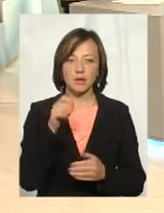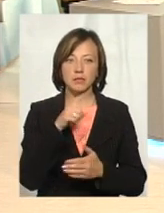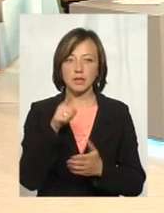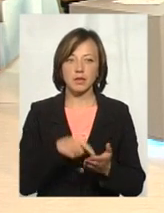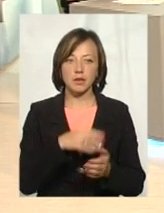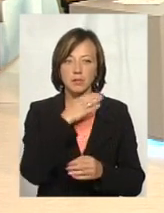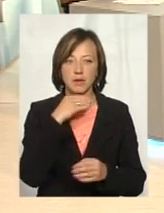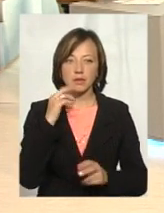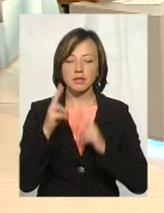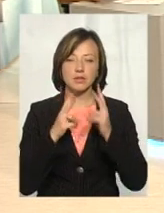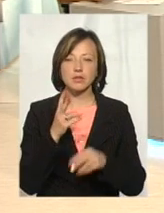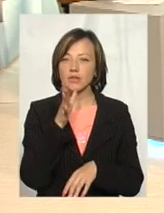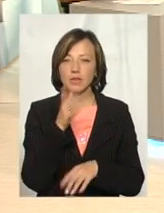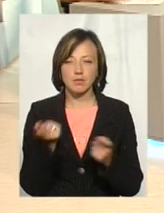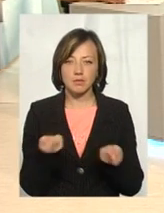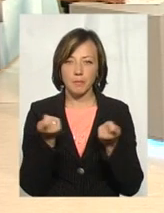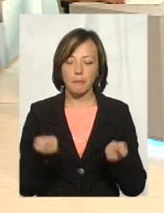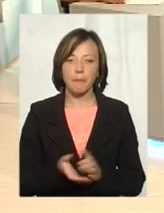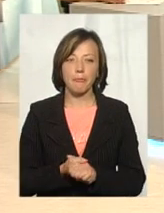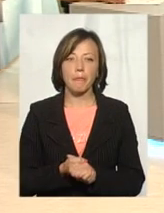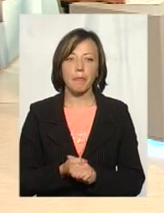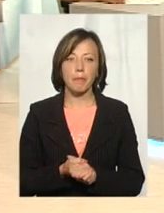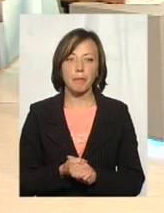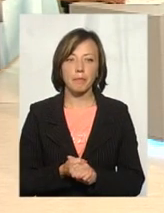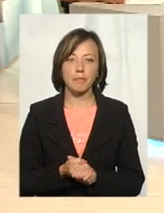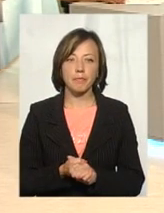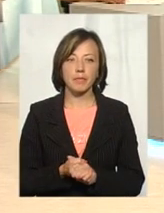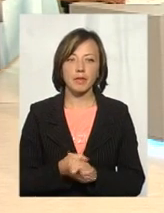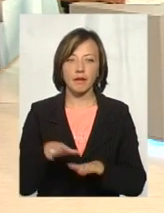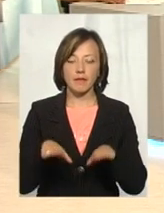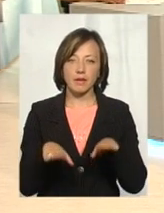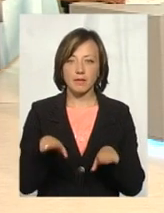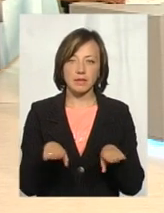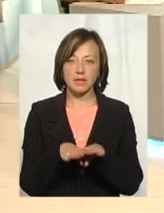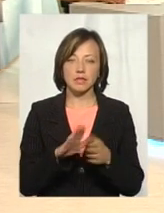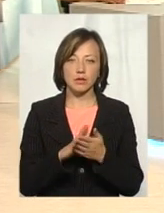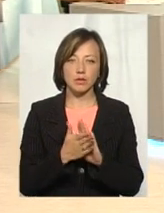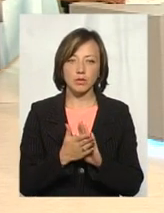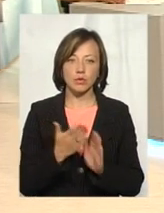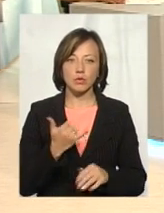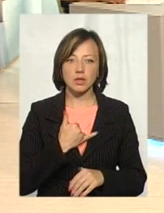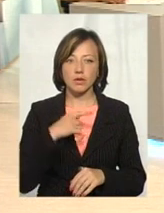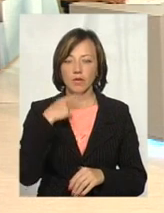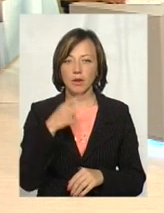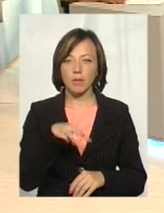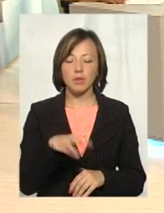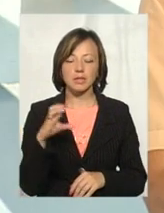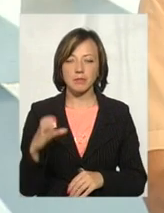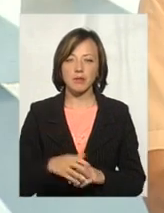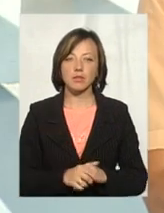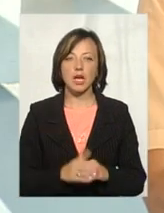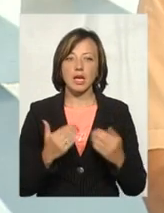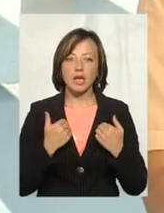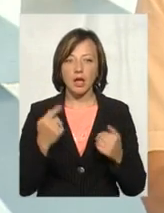зауважень. Багато, на жаль, нас часу багато немає. Я зрозумію, але якось треба вирівнювати цю ситуацію, тому що в нас говорив один Викола Степанович. Я думаю,